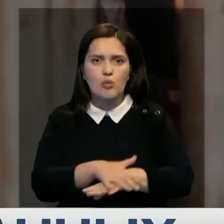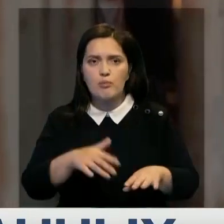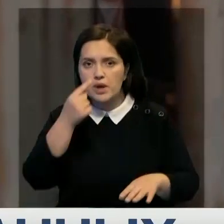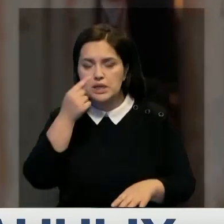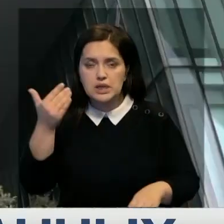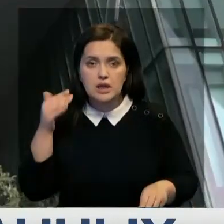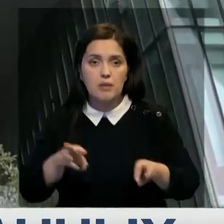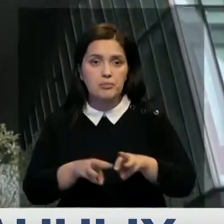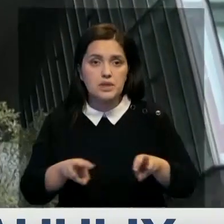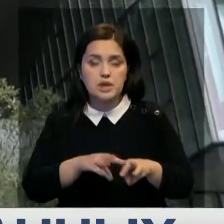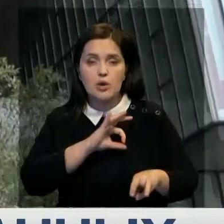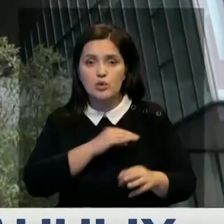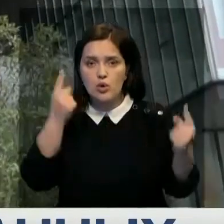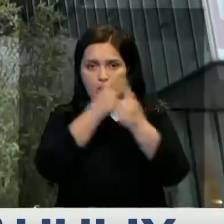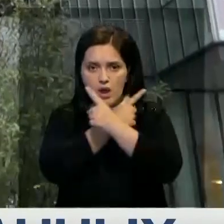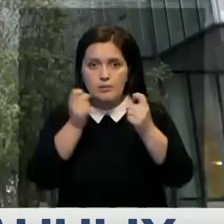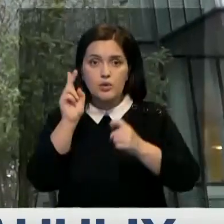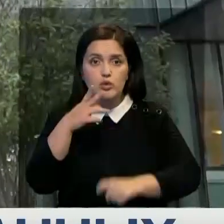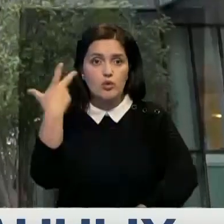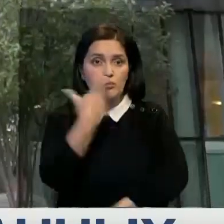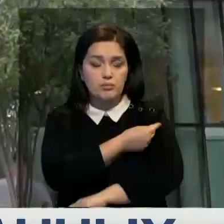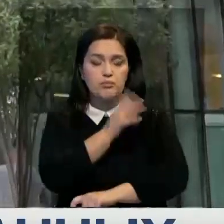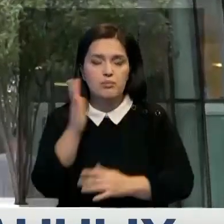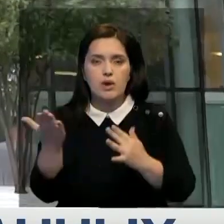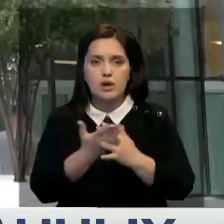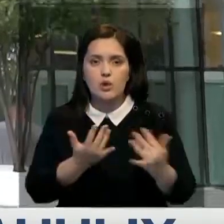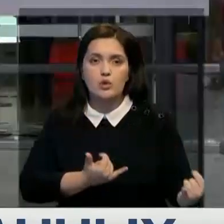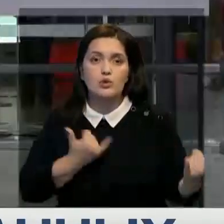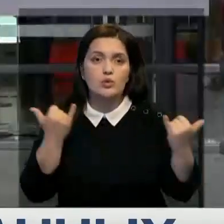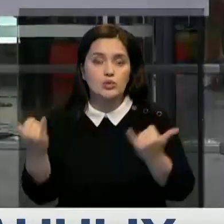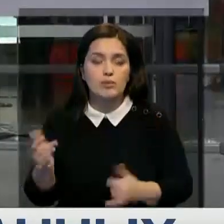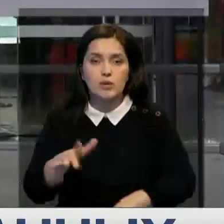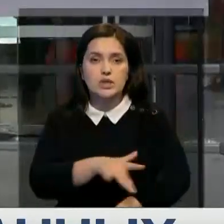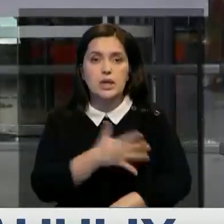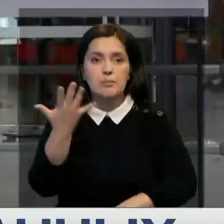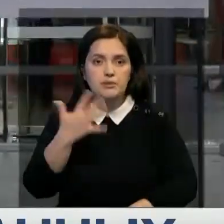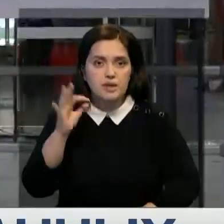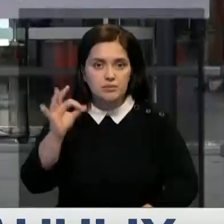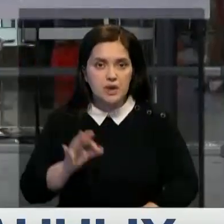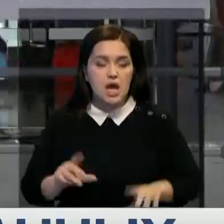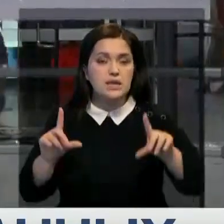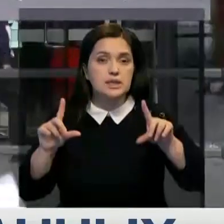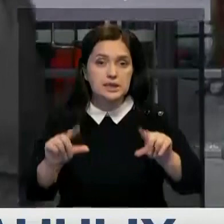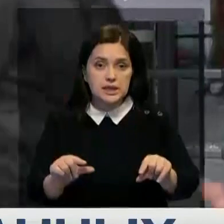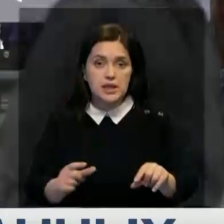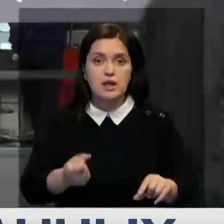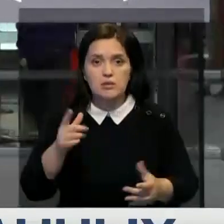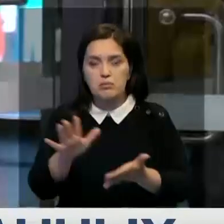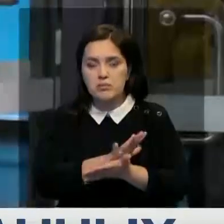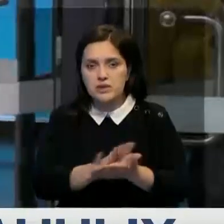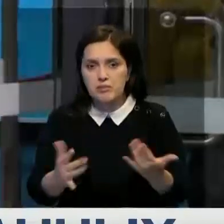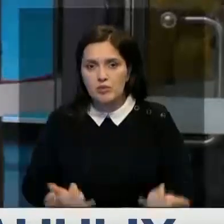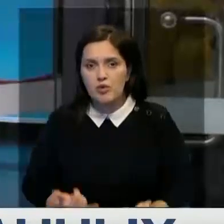Министерство юстиции объявило о льготах для привитых граждан. Некоторые услуги доступны для них с 50-процентной скидкой, а некоторые и вовсе